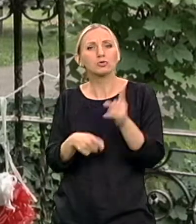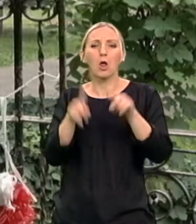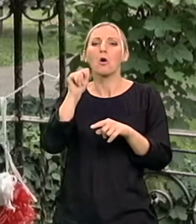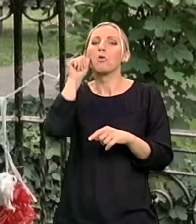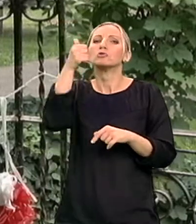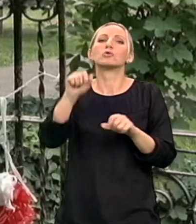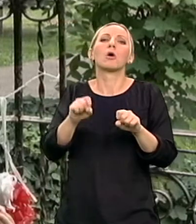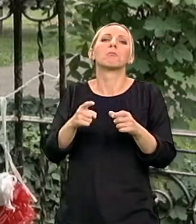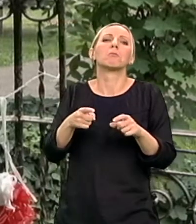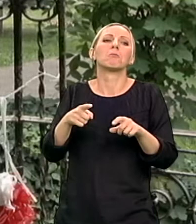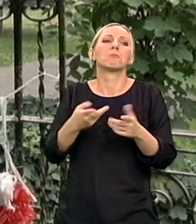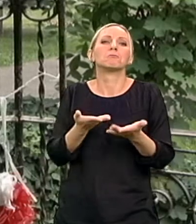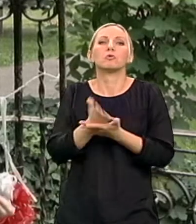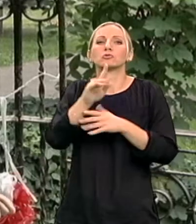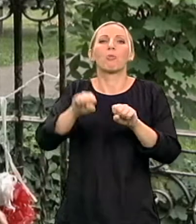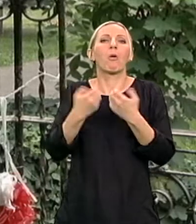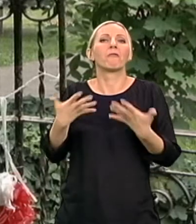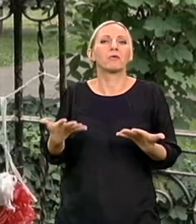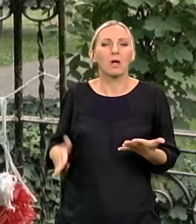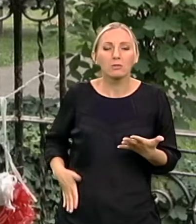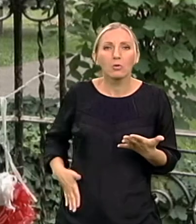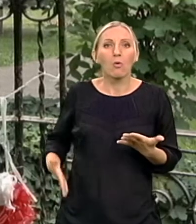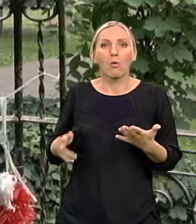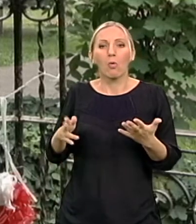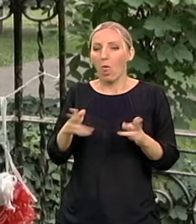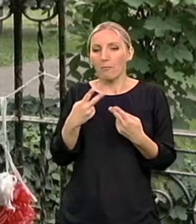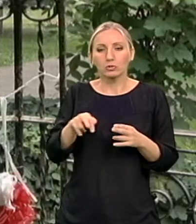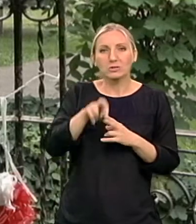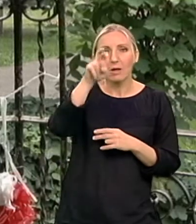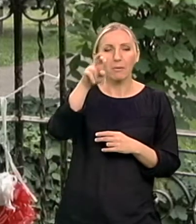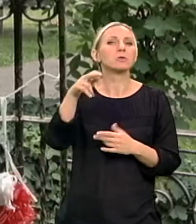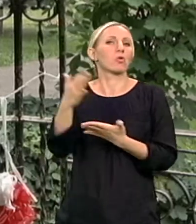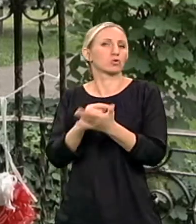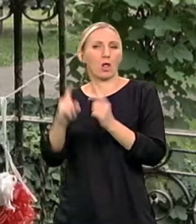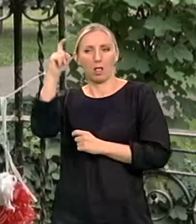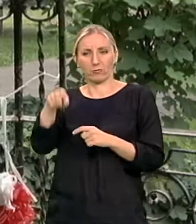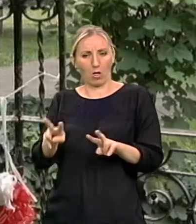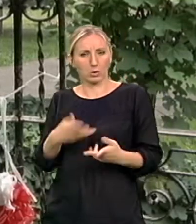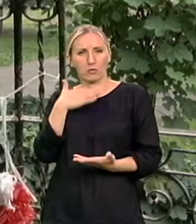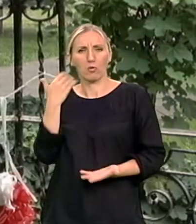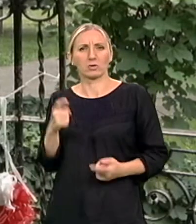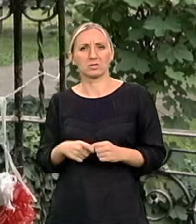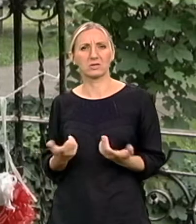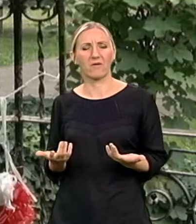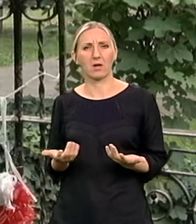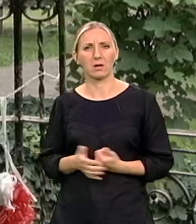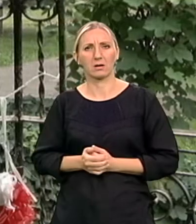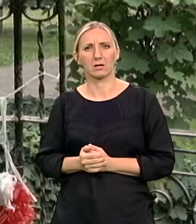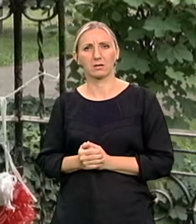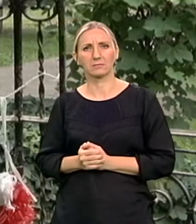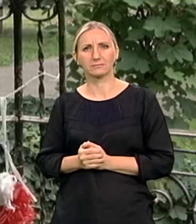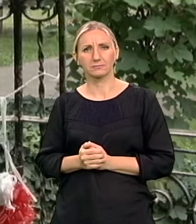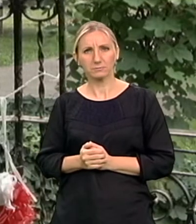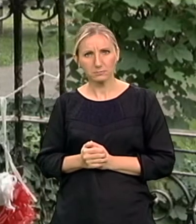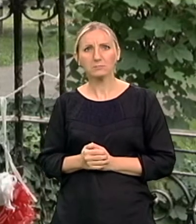se sutra povredi, ne može u stepenice koji nisi će lift. Prosto je to stvar koja olakšava mnoge stvari. I već onako